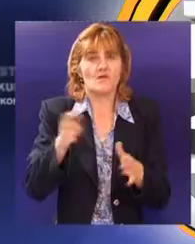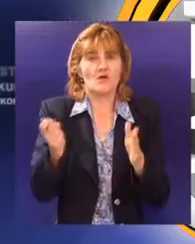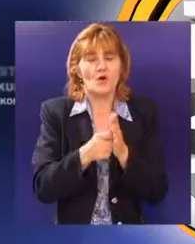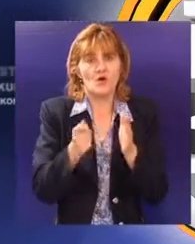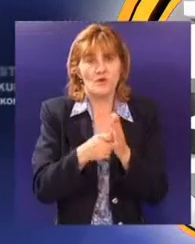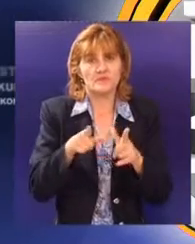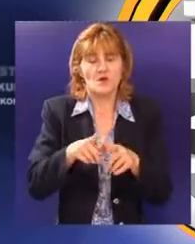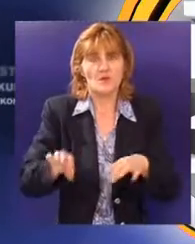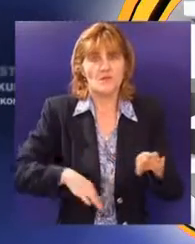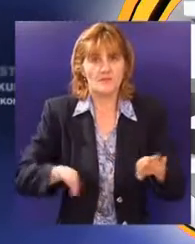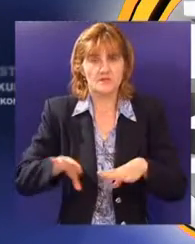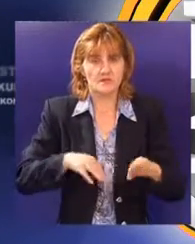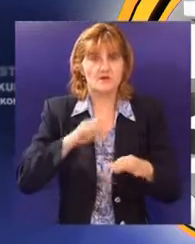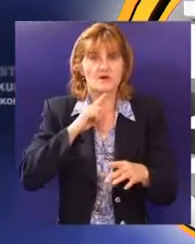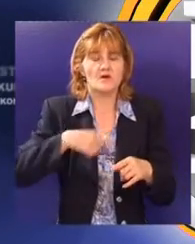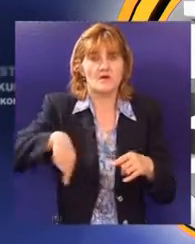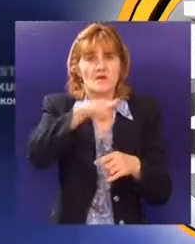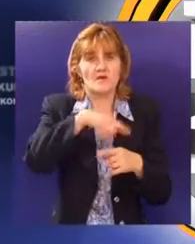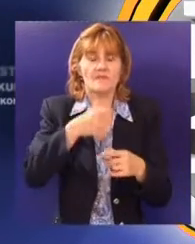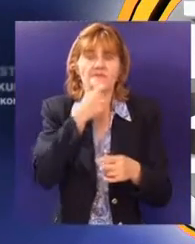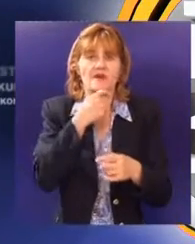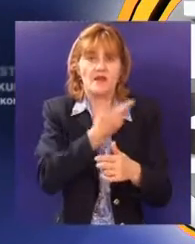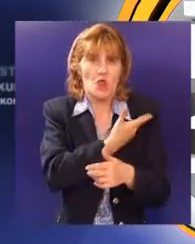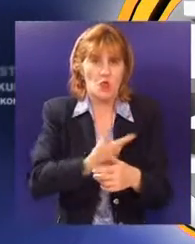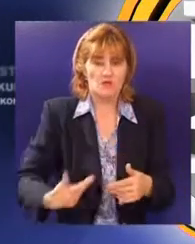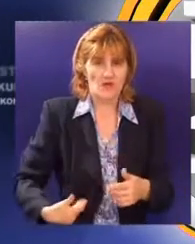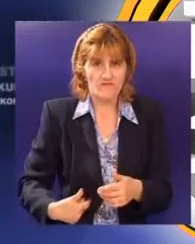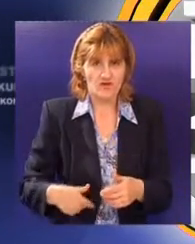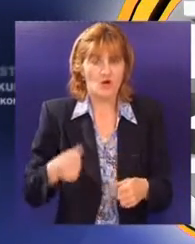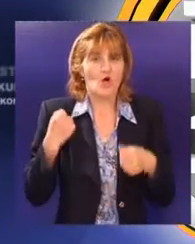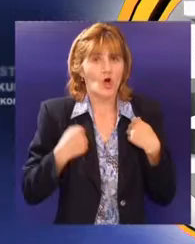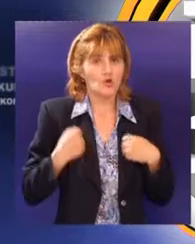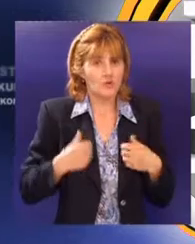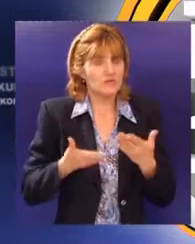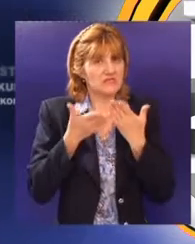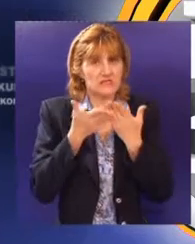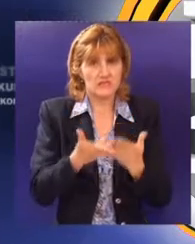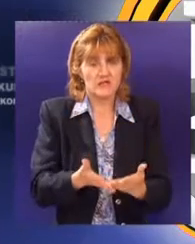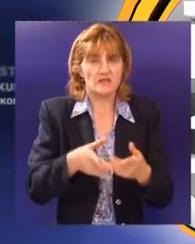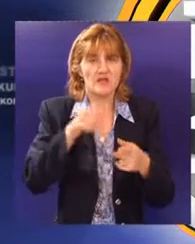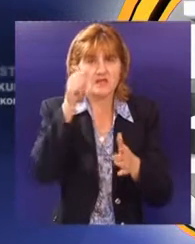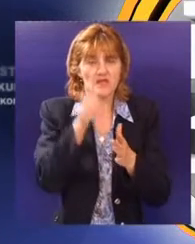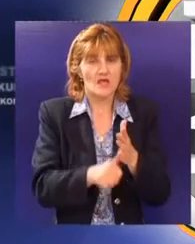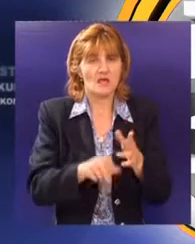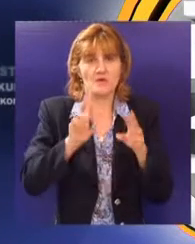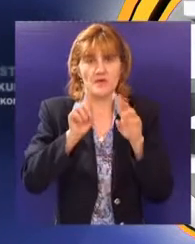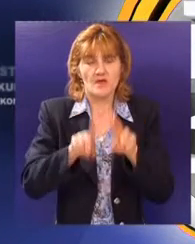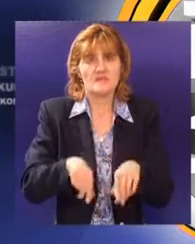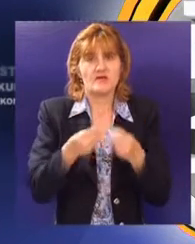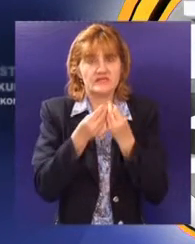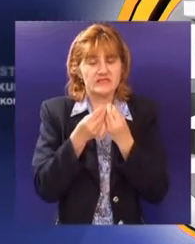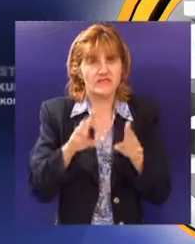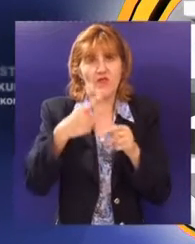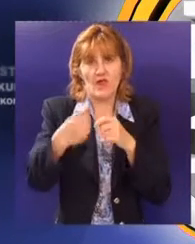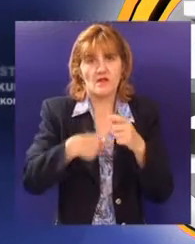kupca u ovom delu istočne Evrope i teritorije bivše Jugoslavije. Subotičani će od sada na jednom mestu moći da pronađu gume